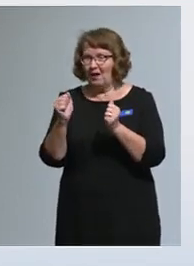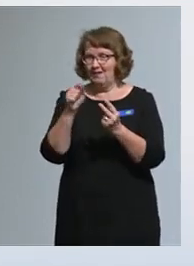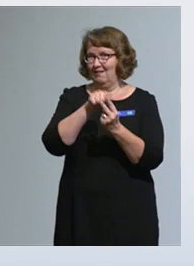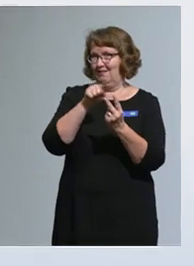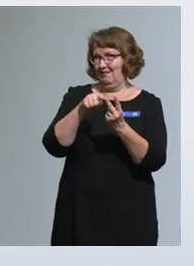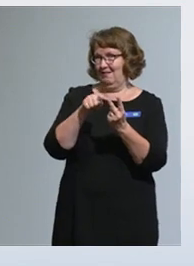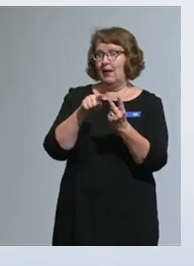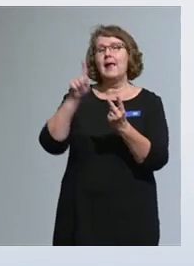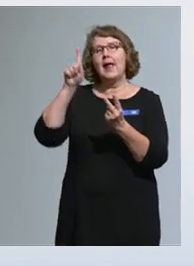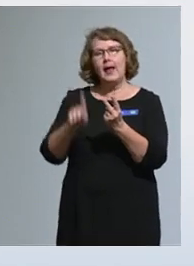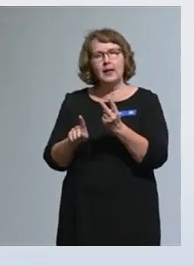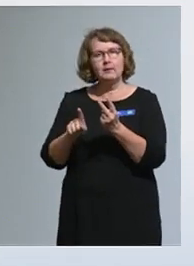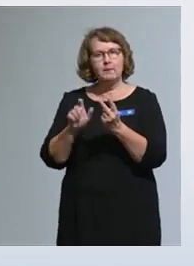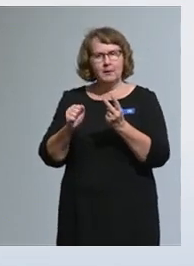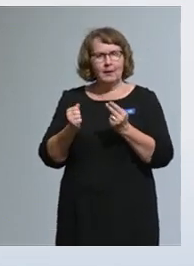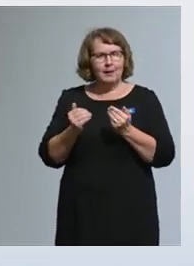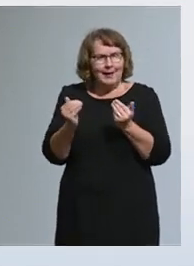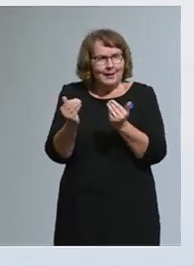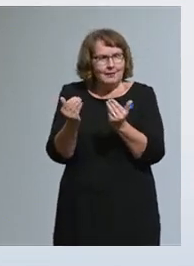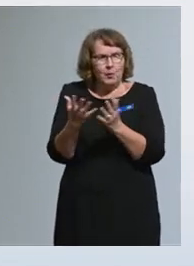yhteiset prosessit ja toimintatavat.